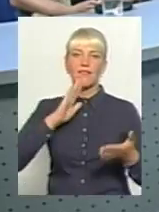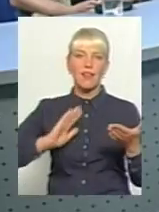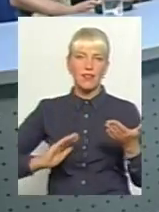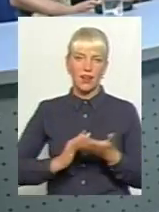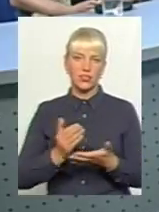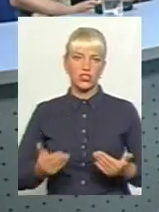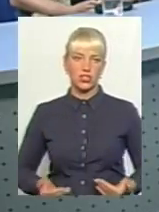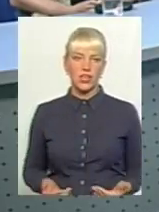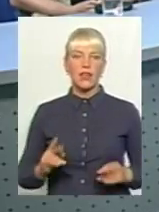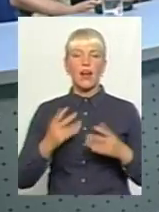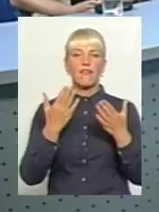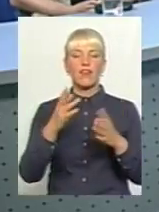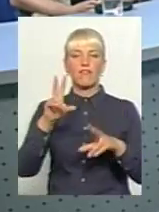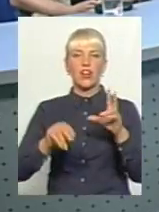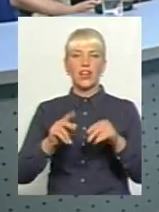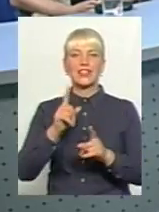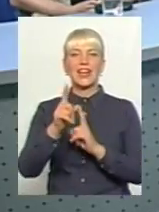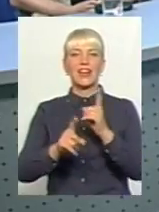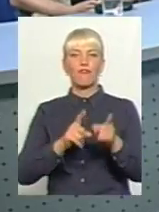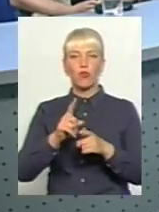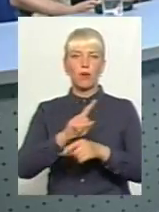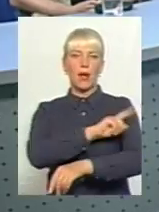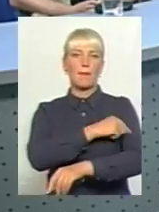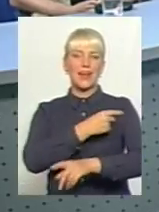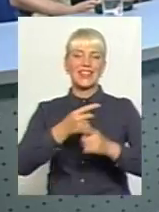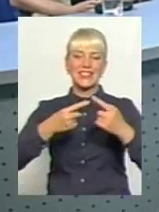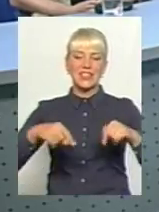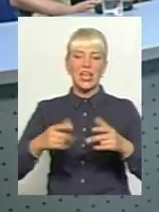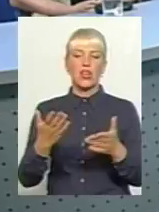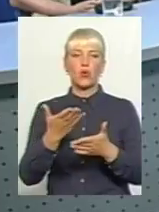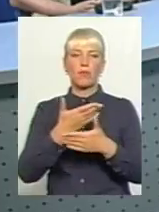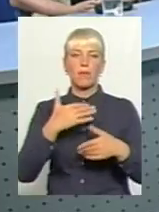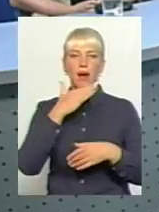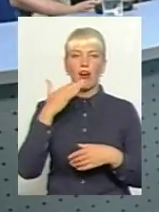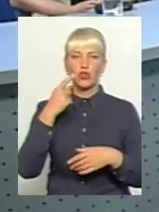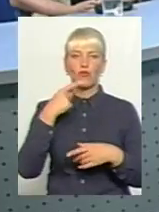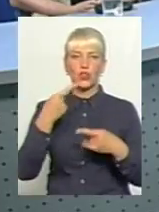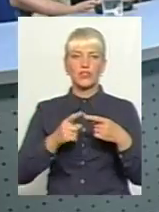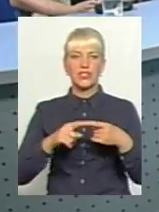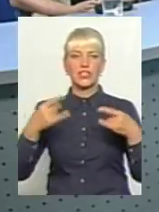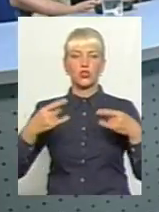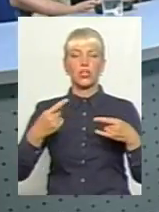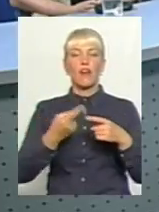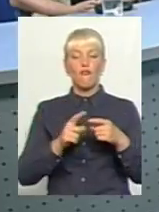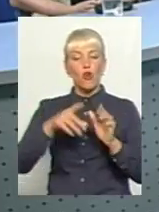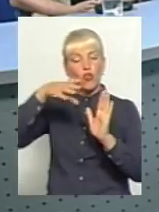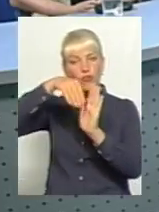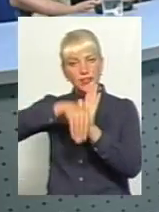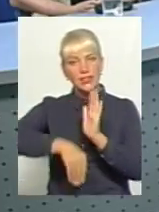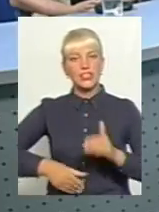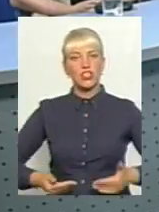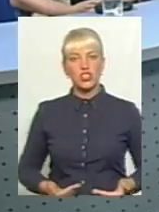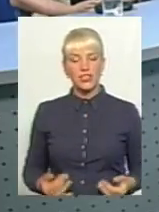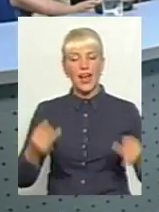Ви вважаєте, реформа медицини, про яку ми вже так багато говорили у цій студії, вона втілить в життя ці інтереси